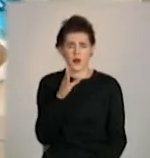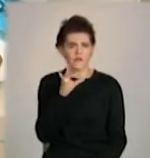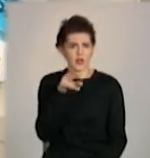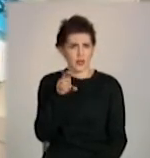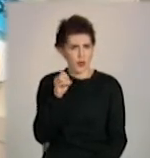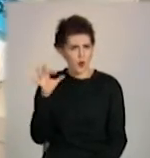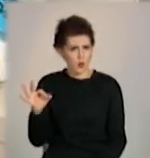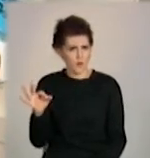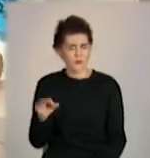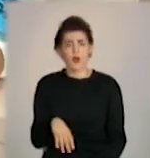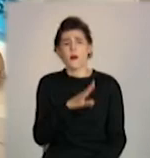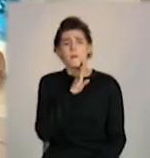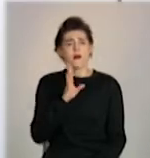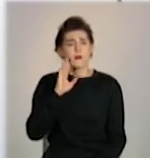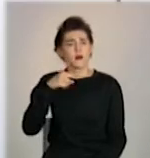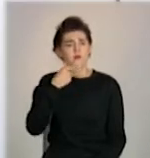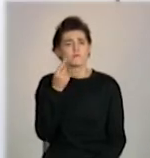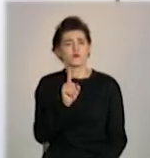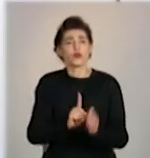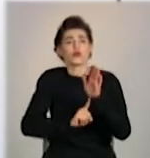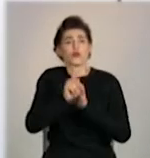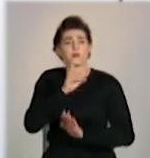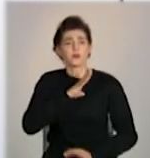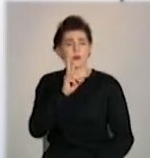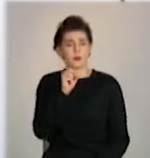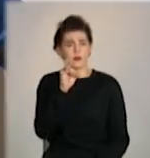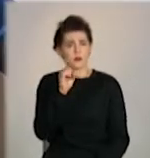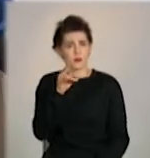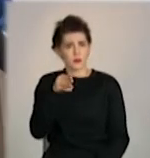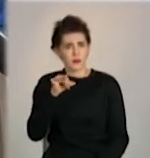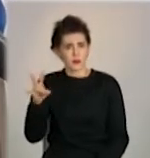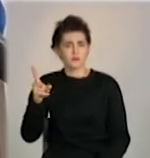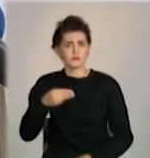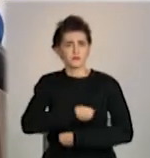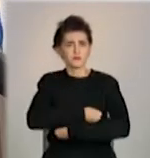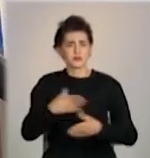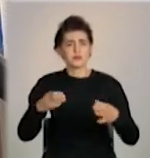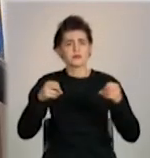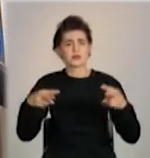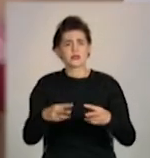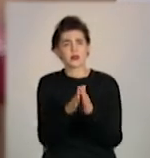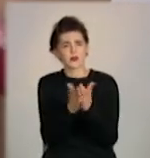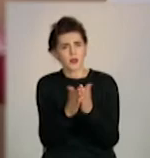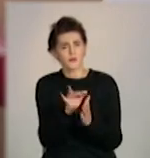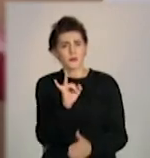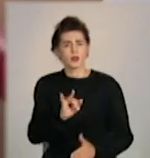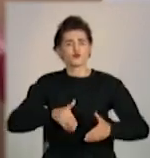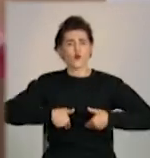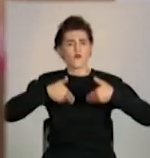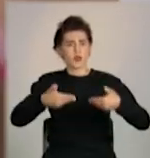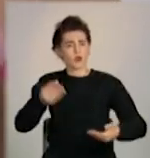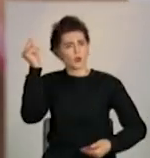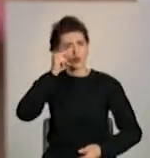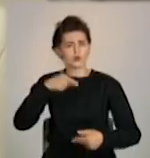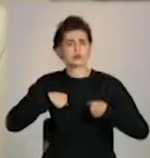Мати дівчини розповідає, на початку карантину в закладі освіти видали необхідні підручники та порадили займатися самостійно.